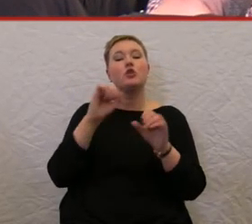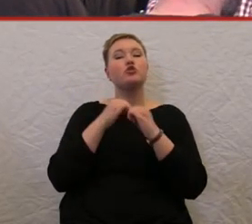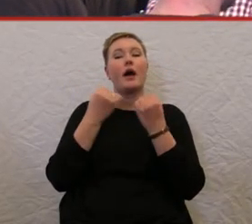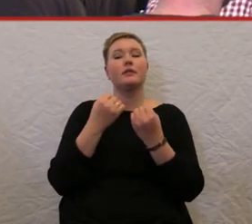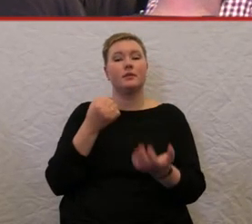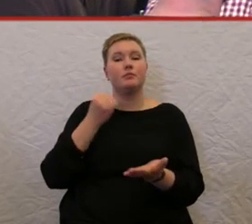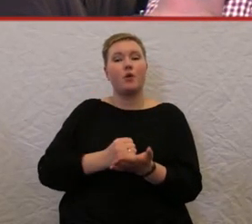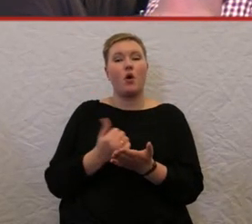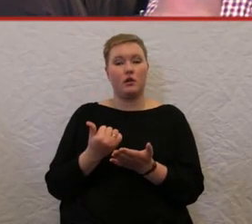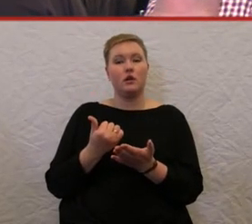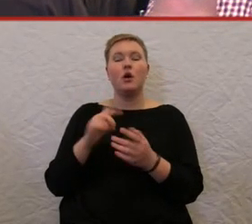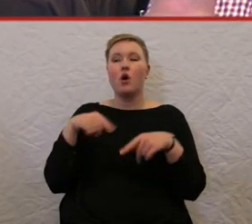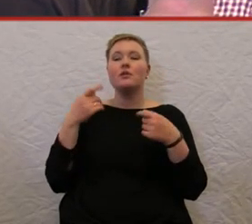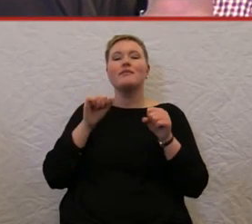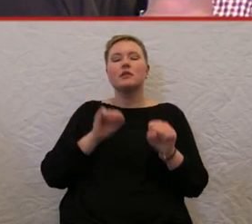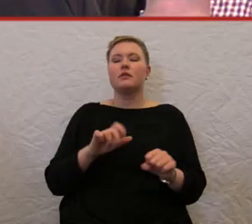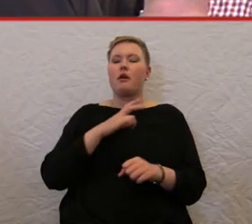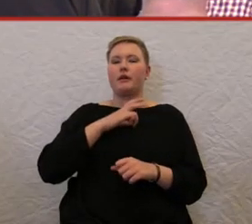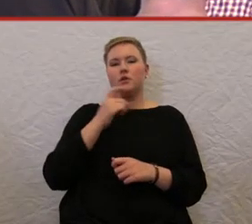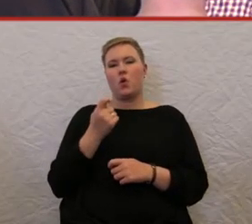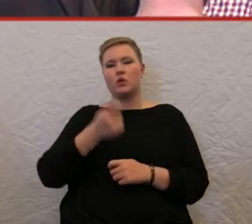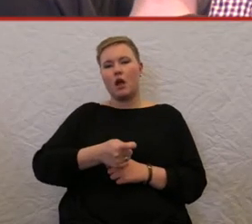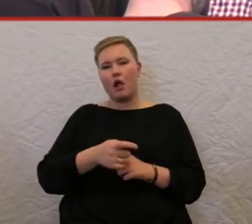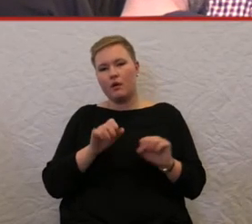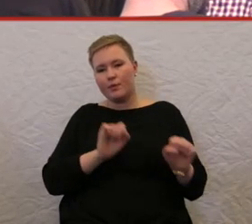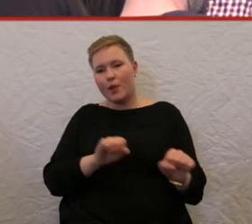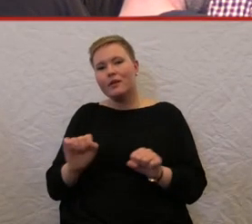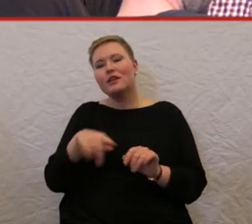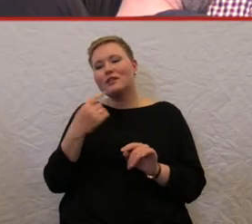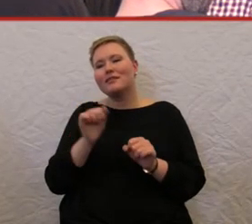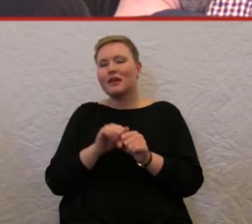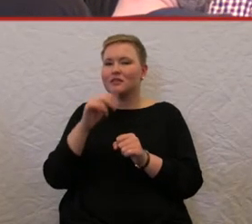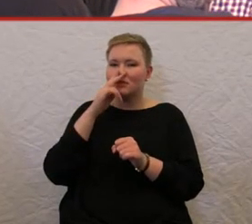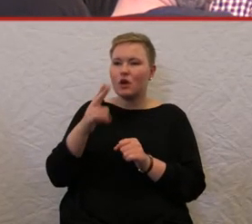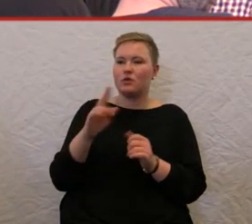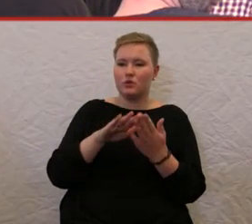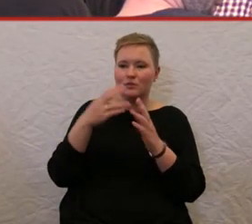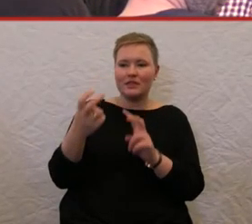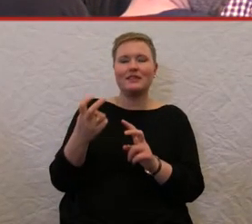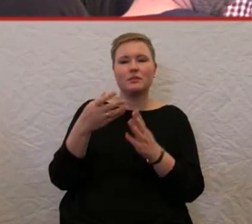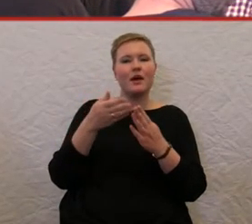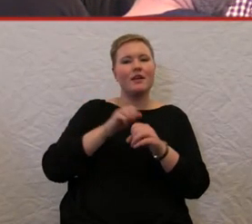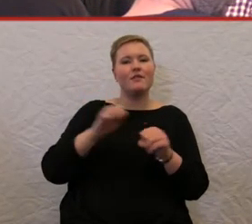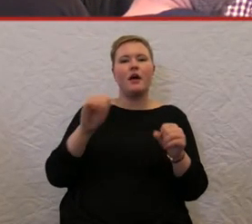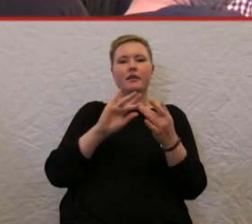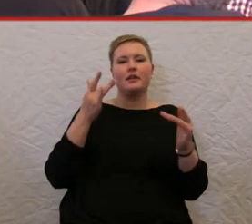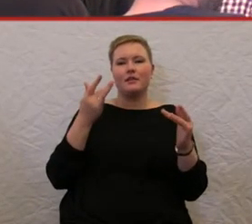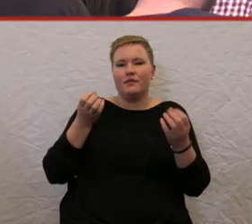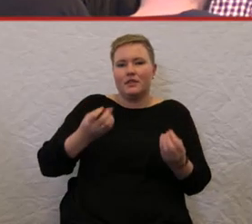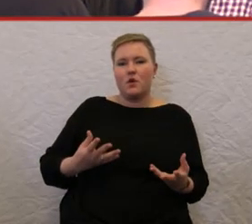Und dann kann man sich ein eigenes Urteil bilden, was da mit der Umsetzung barrierefrei, Internet los ist.